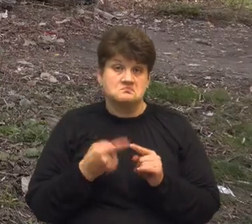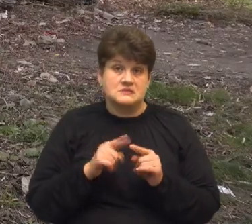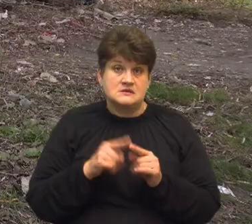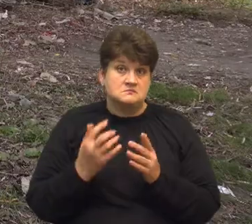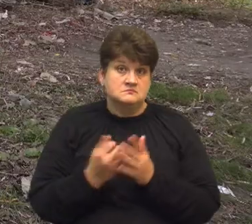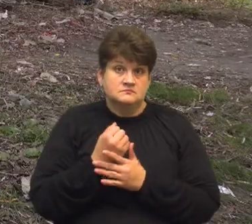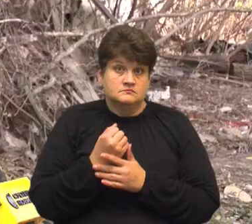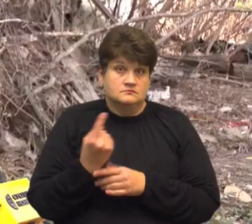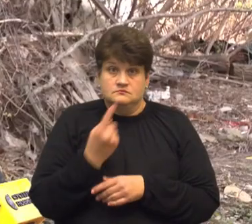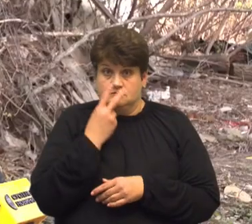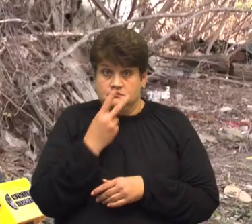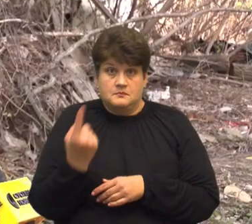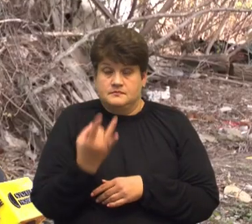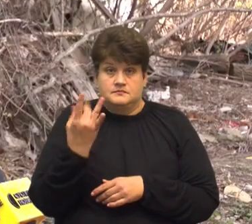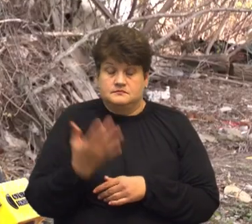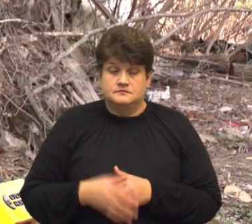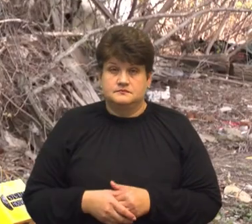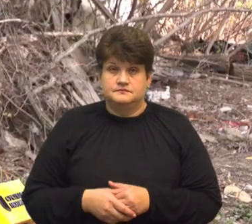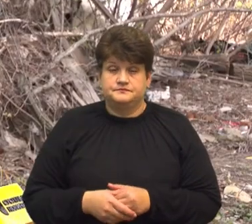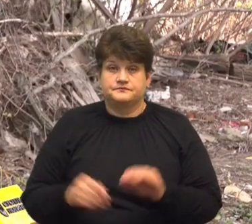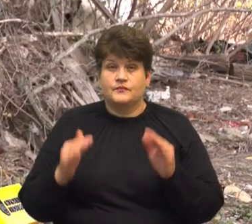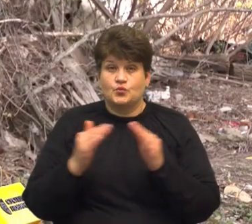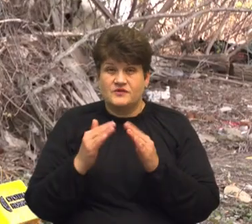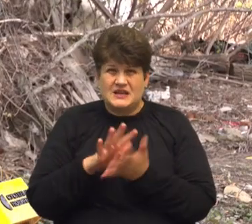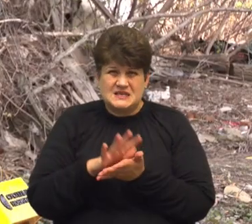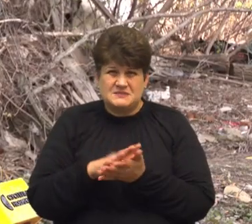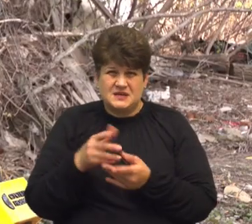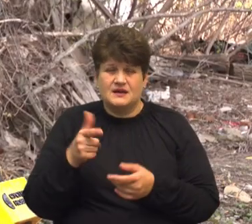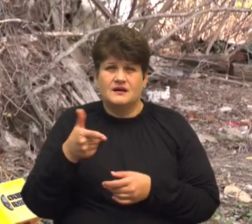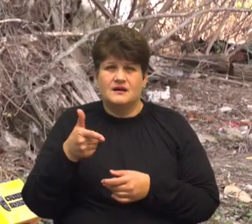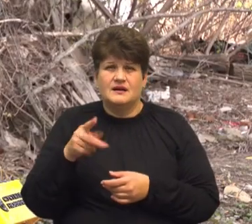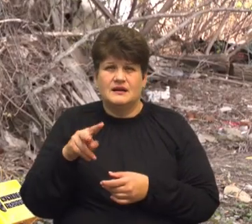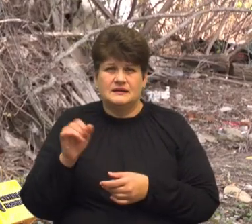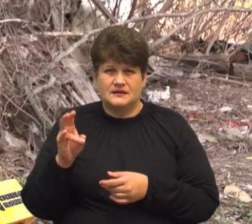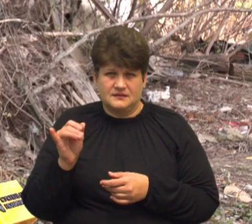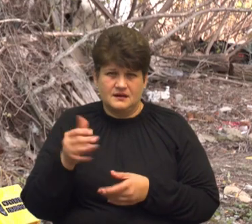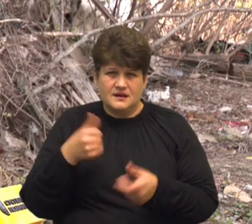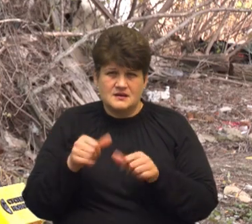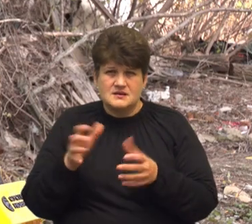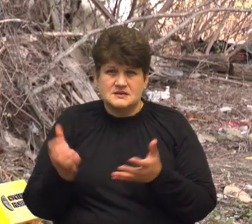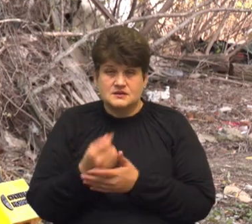трапилась йому вперше. В будівельному смітті в глині ми знайшли отаку штуку.